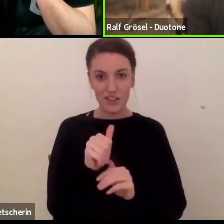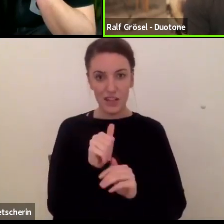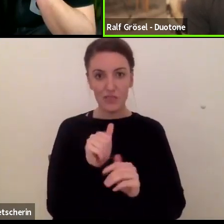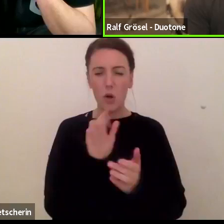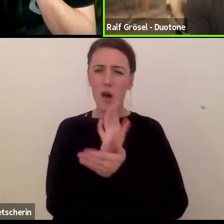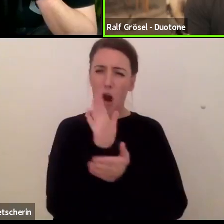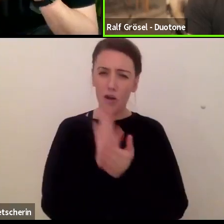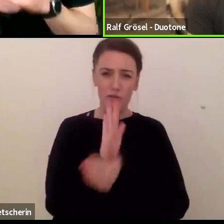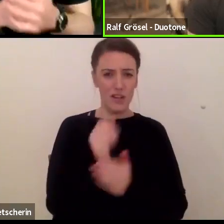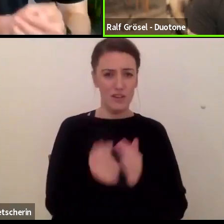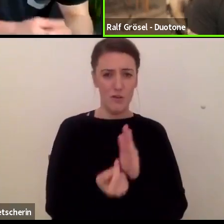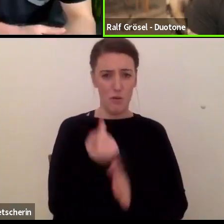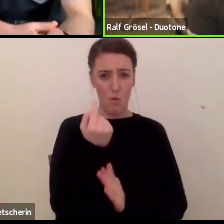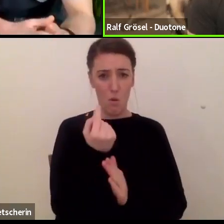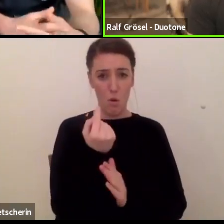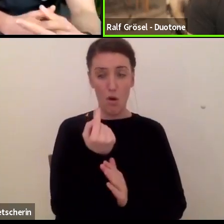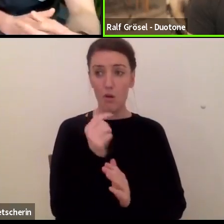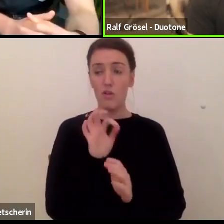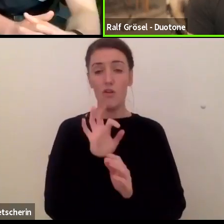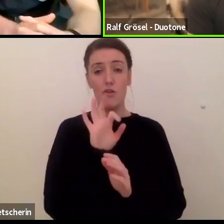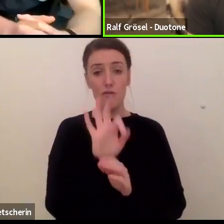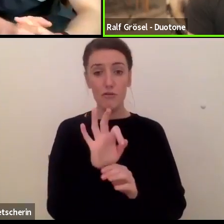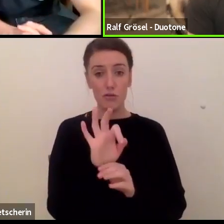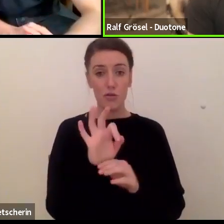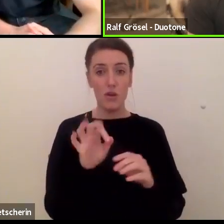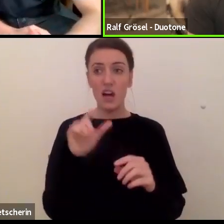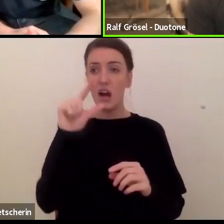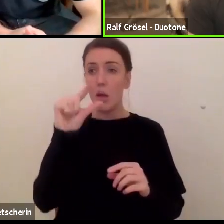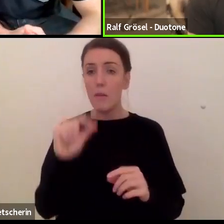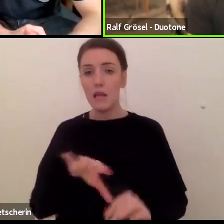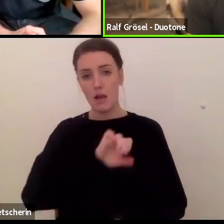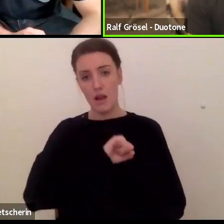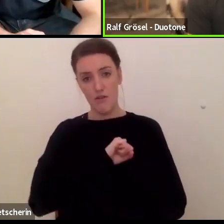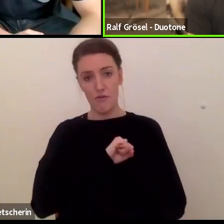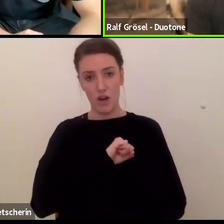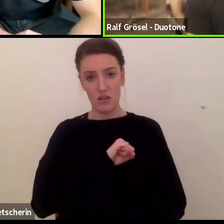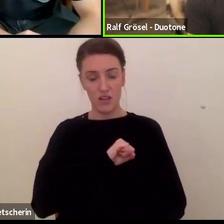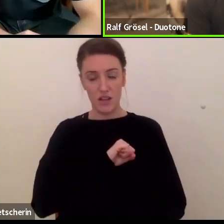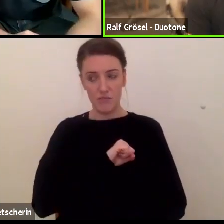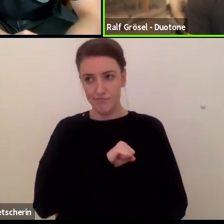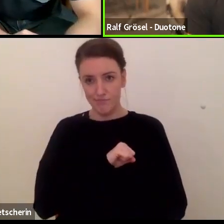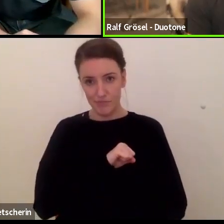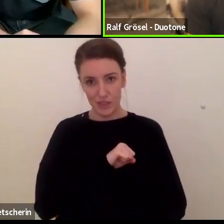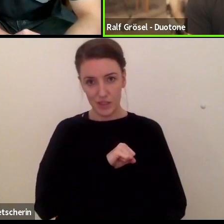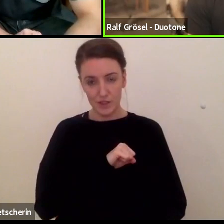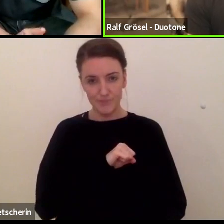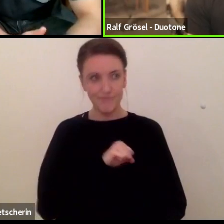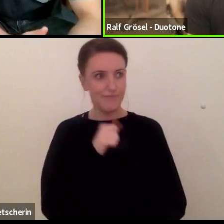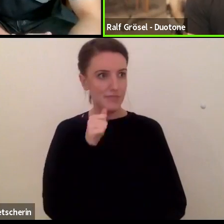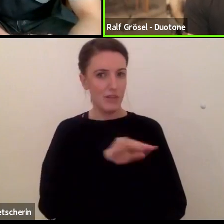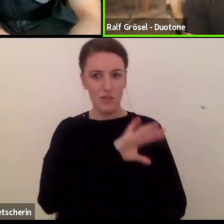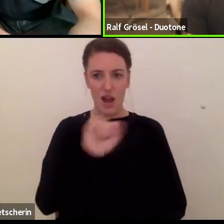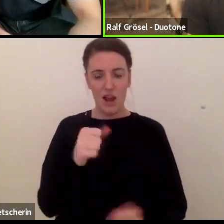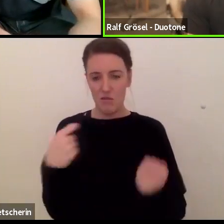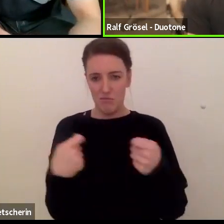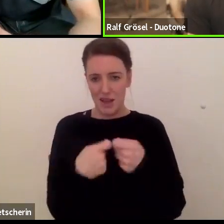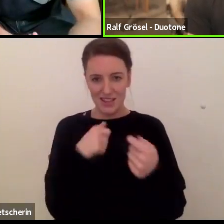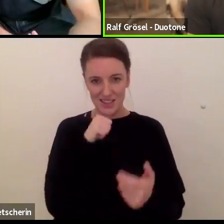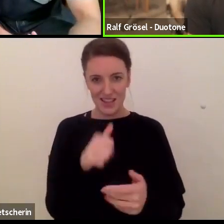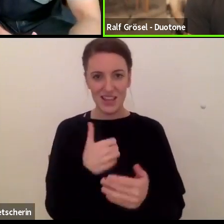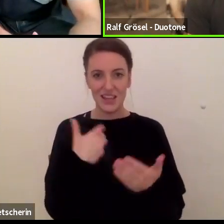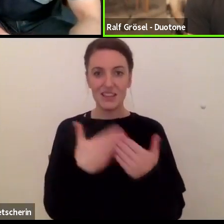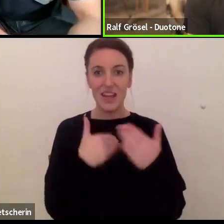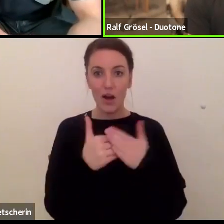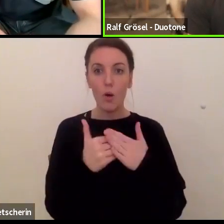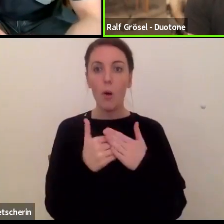muss, um einen minimalen Vorteil theoretisch zu erlangen, ist einfach viel zu hoch, ist nicht kommerziell. Okay. Und die Simplifizierung